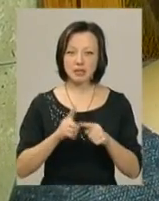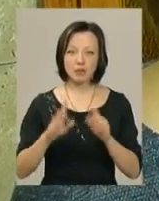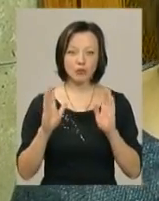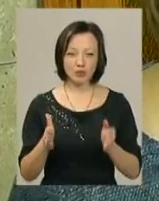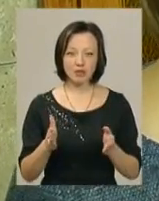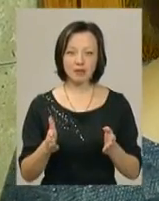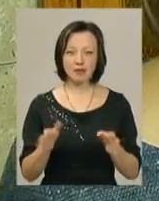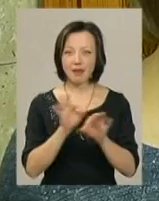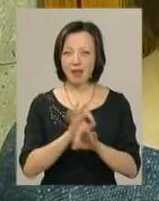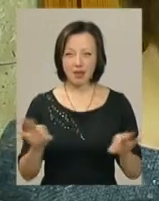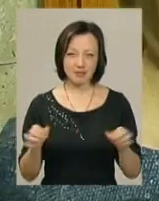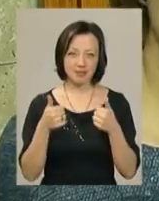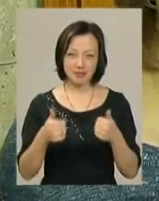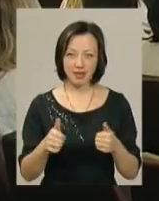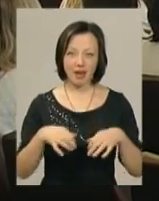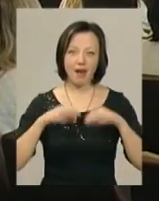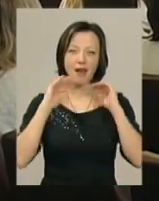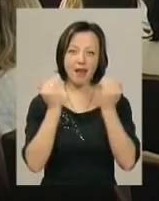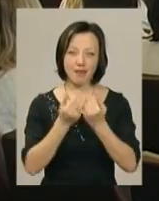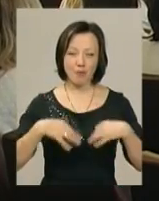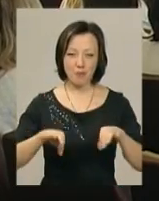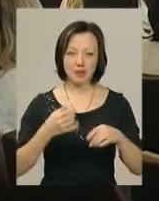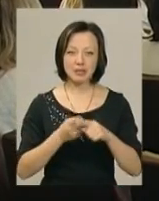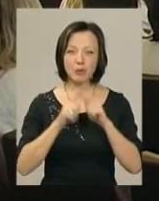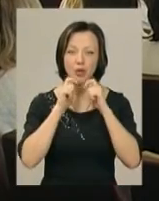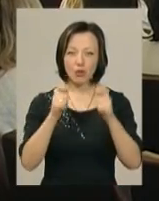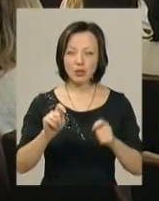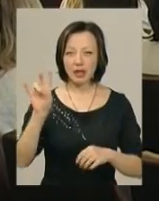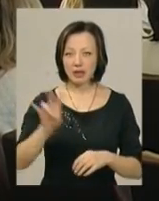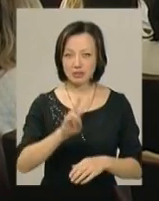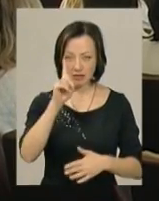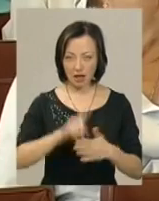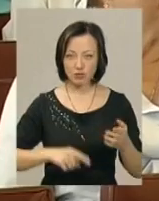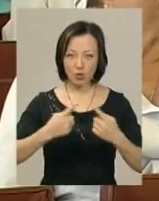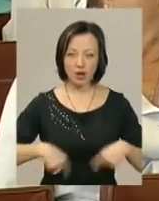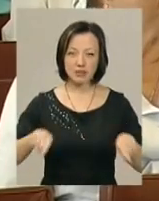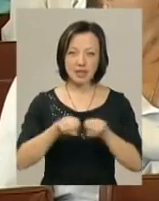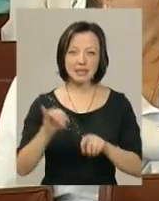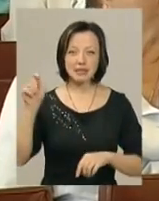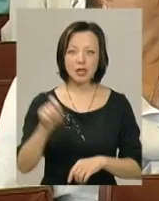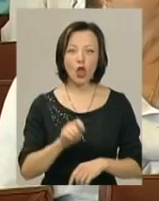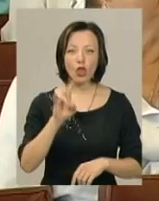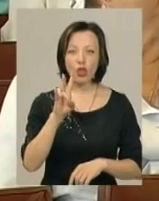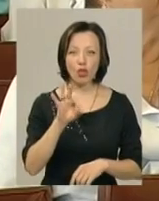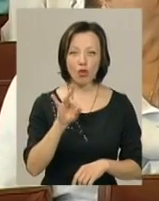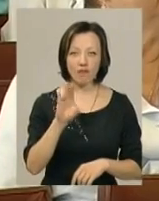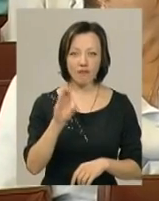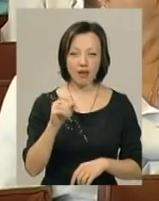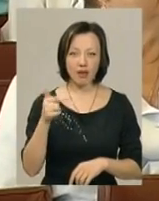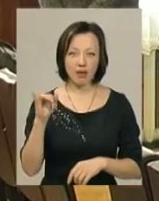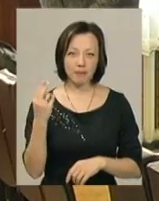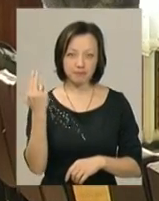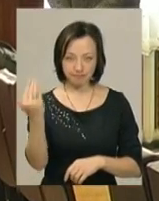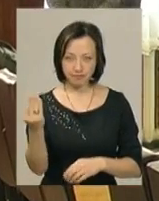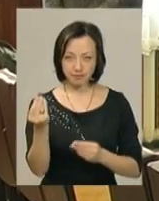класний, ідеальний реанімобіль. Реанімобіль – це подарунок від християнської організації з Норвегії. Його придбали за кошти тамтешніх